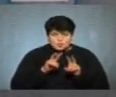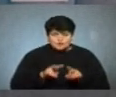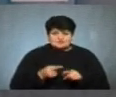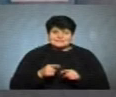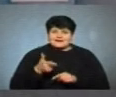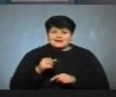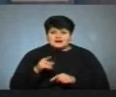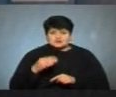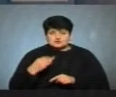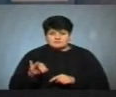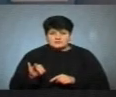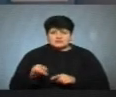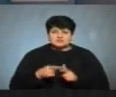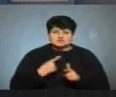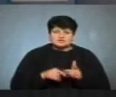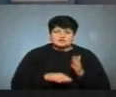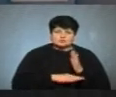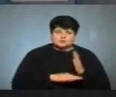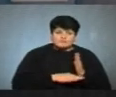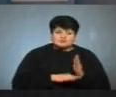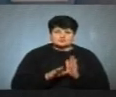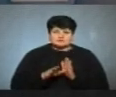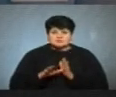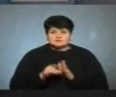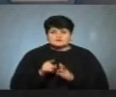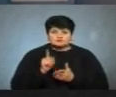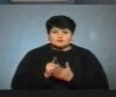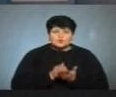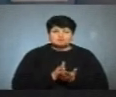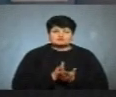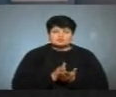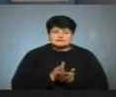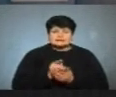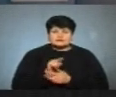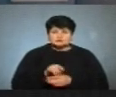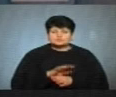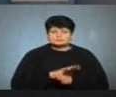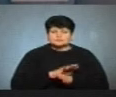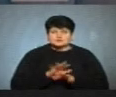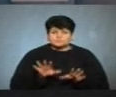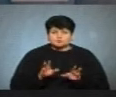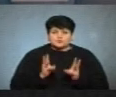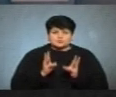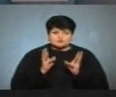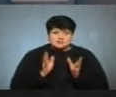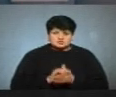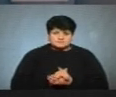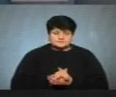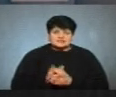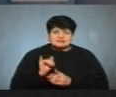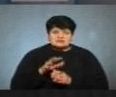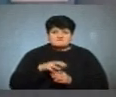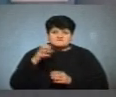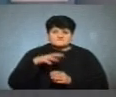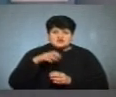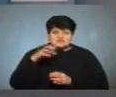газовий котел, чи це на дровах, чи на електроенергії, він повинен обслуговуватися для того, щоб не спричинити пожежі. Ну і витяжки,